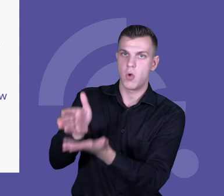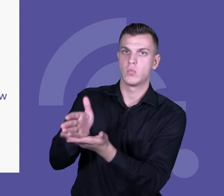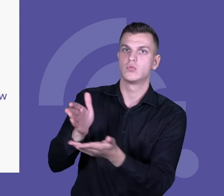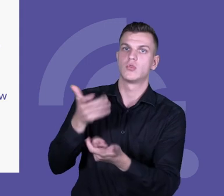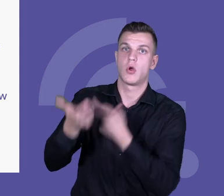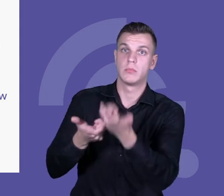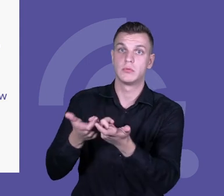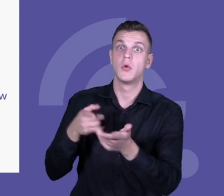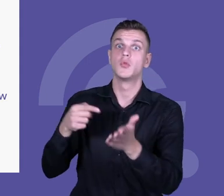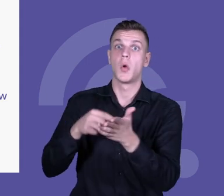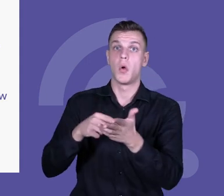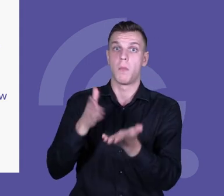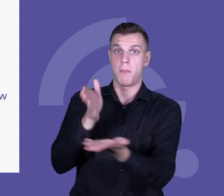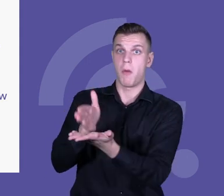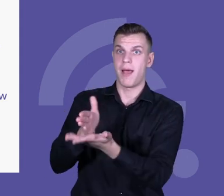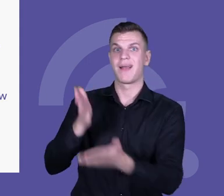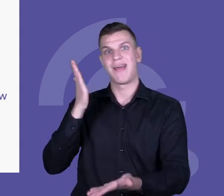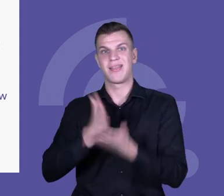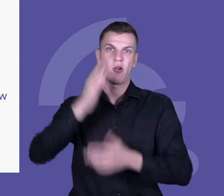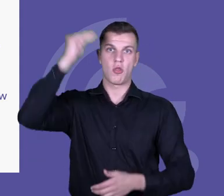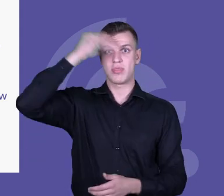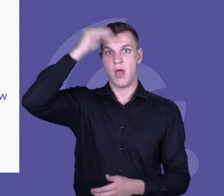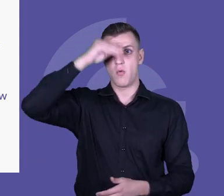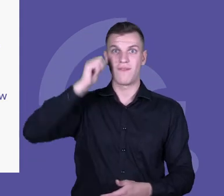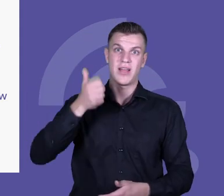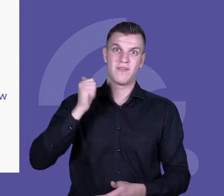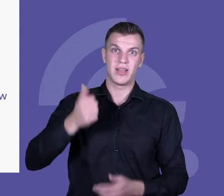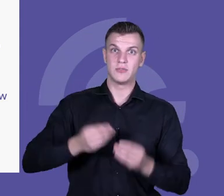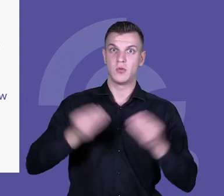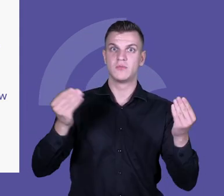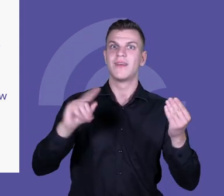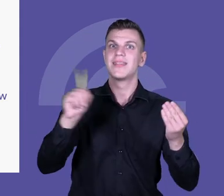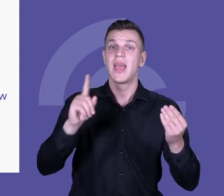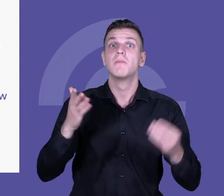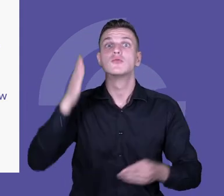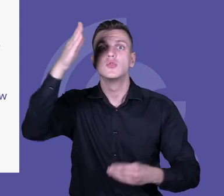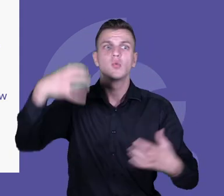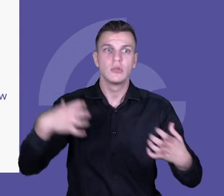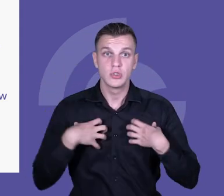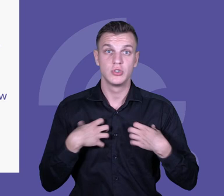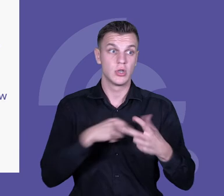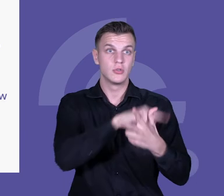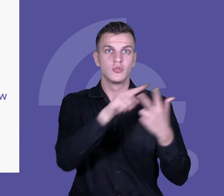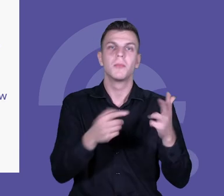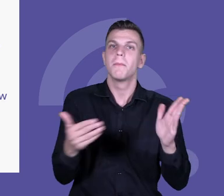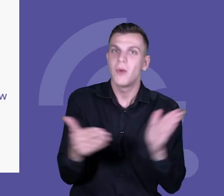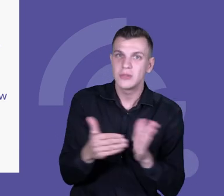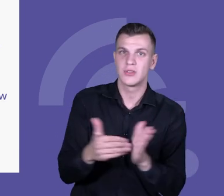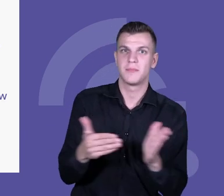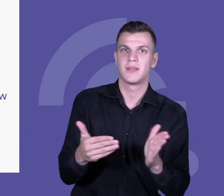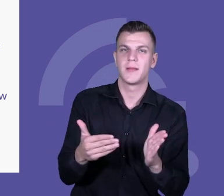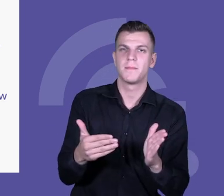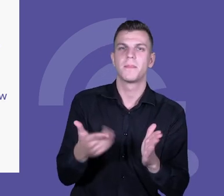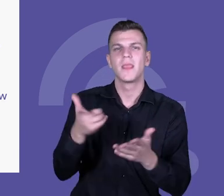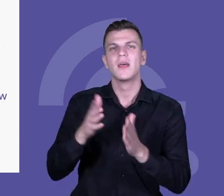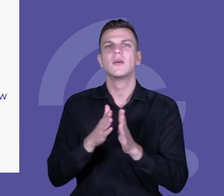nie tylko w rozwijaniu kompetencji, ale w ogóle w dorosłym życiu i w książce, którą